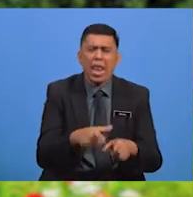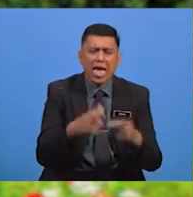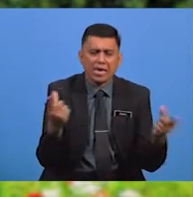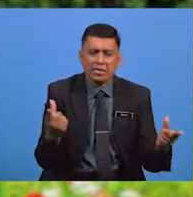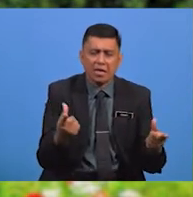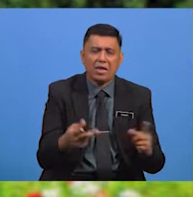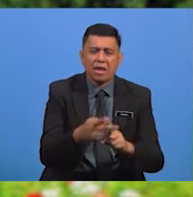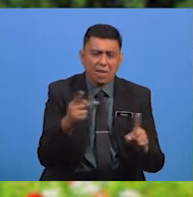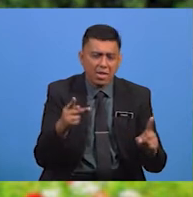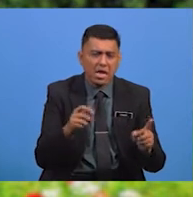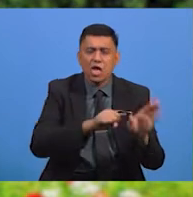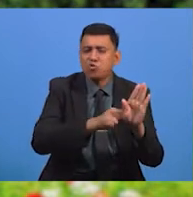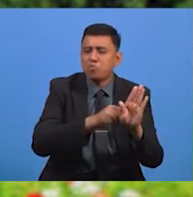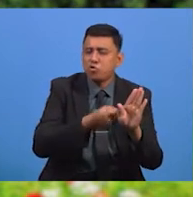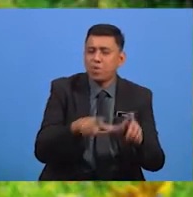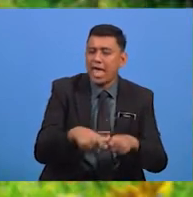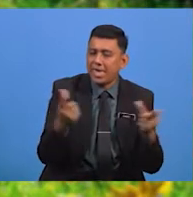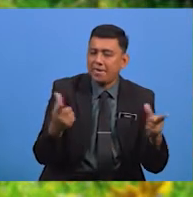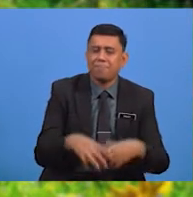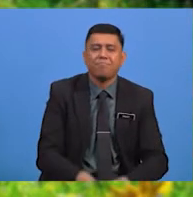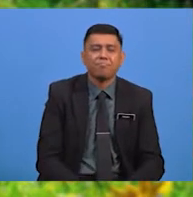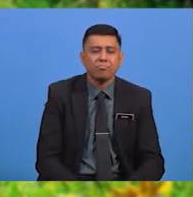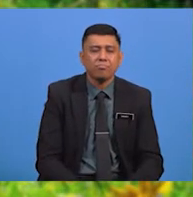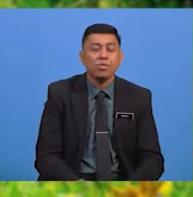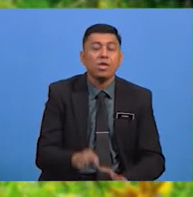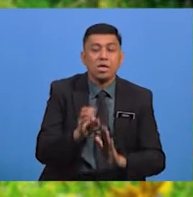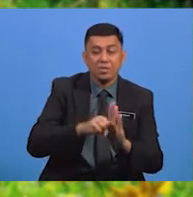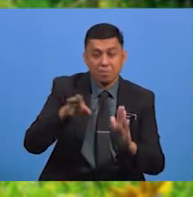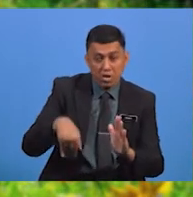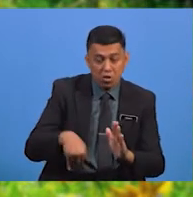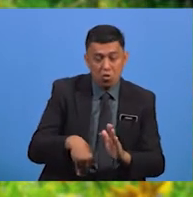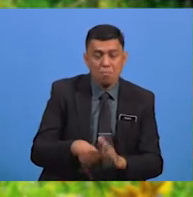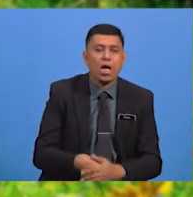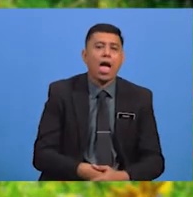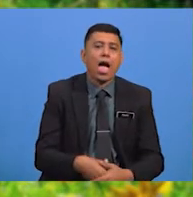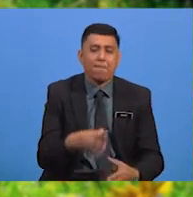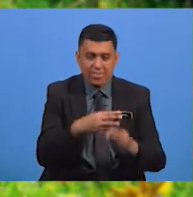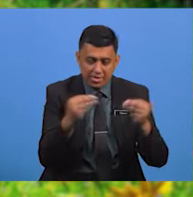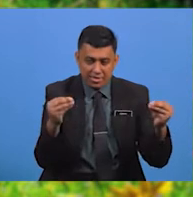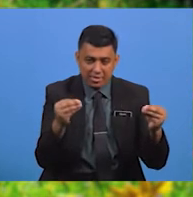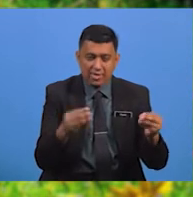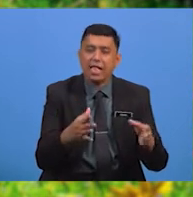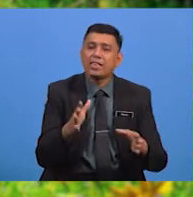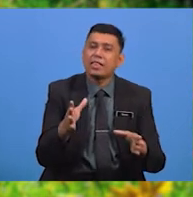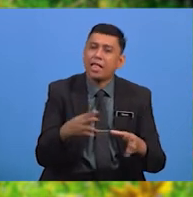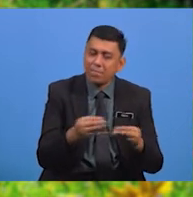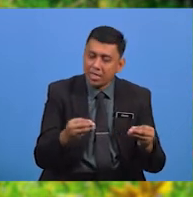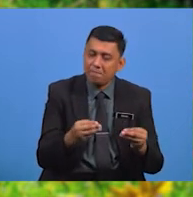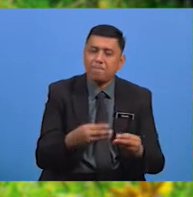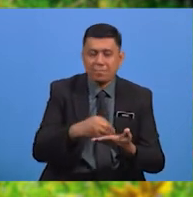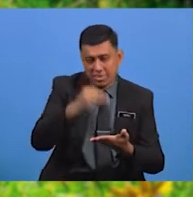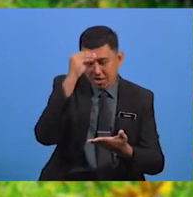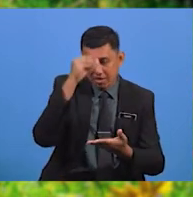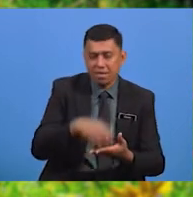Daripada Sumber Lain Juga Sebelum Berundur Dan Menamatkan Sesi Pembelajaran Pada